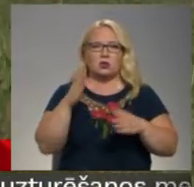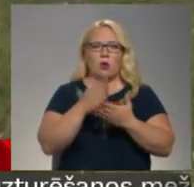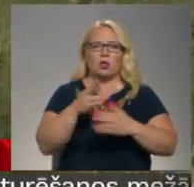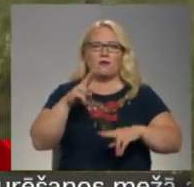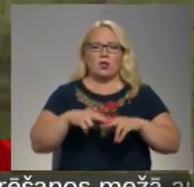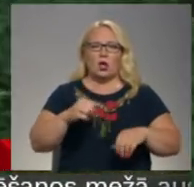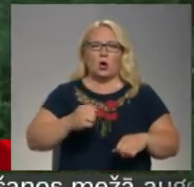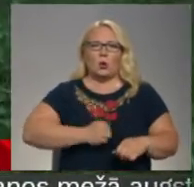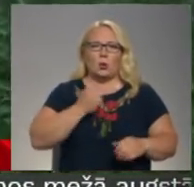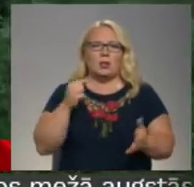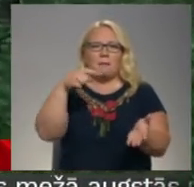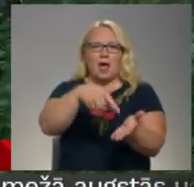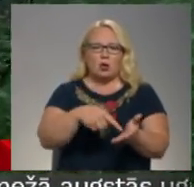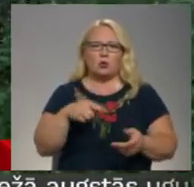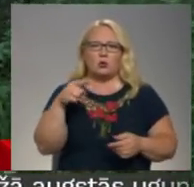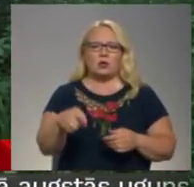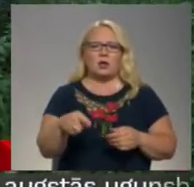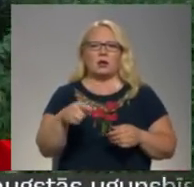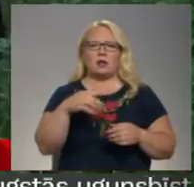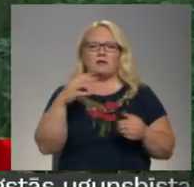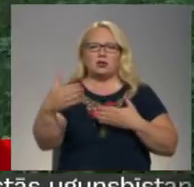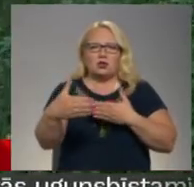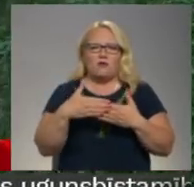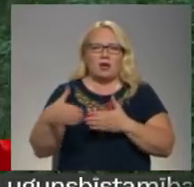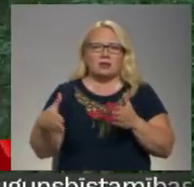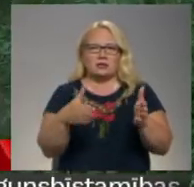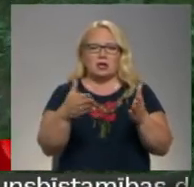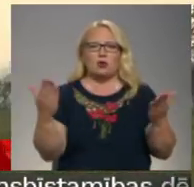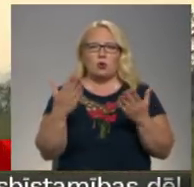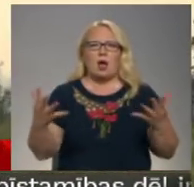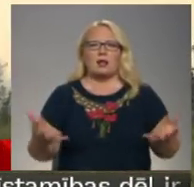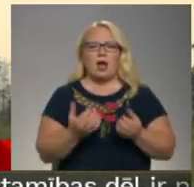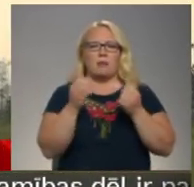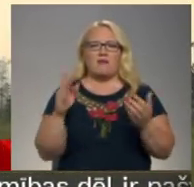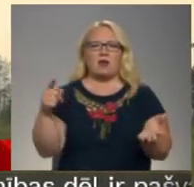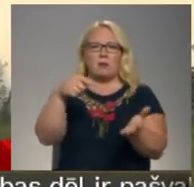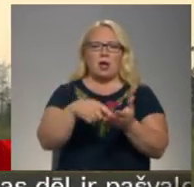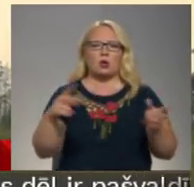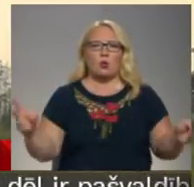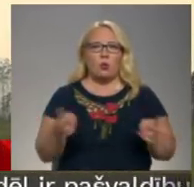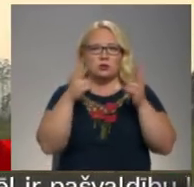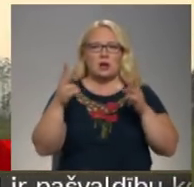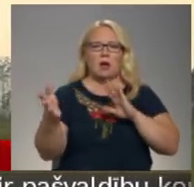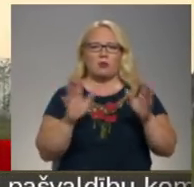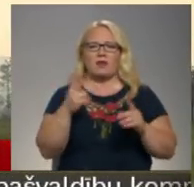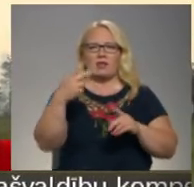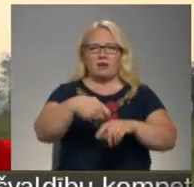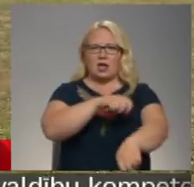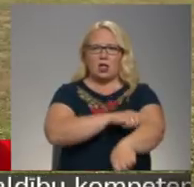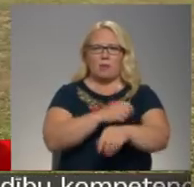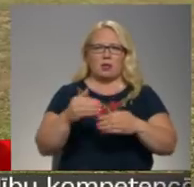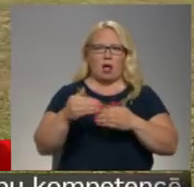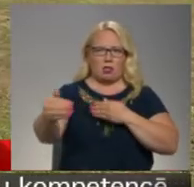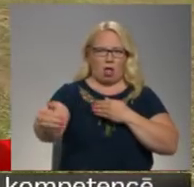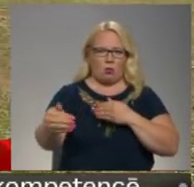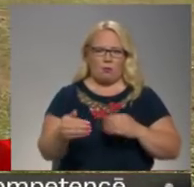ir grūti piekļūt, dzēšanas darbas apgrūtina akači, un vistuvākais ceļš, no kura klābēja var piekļūt ugunsgrēkam, ir aptuven divu kilometrā tālumā.